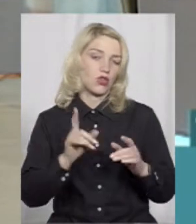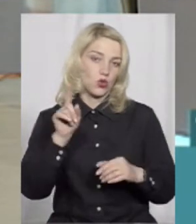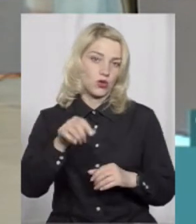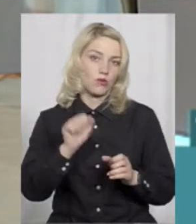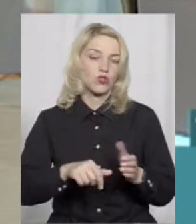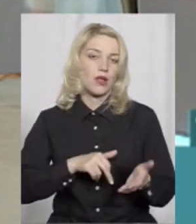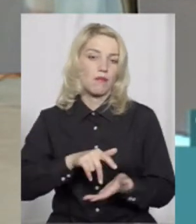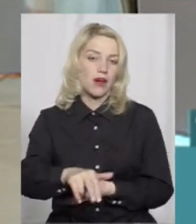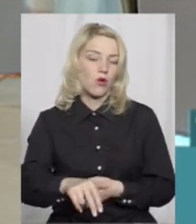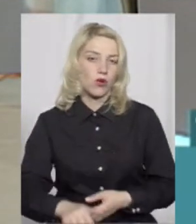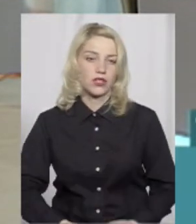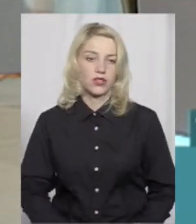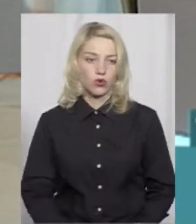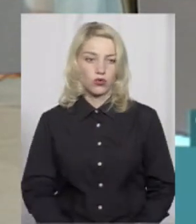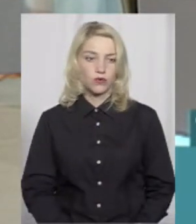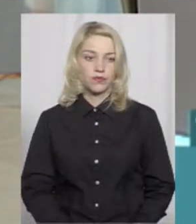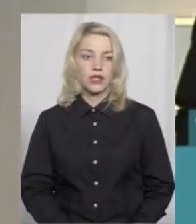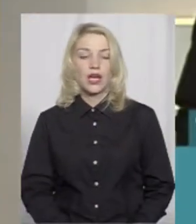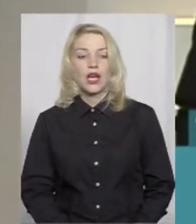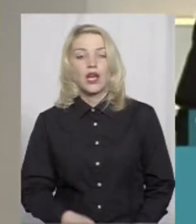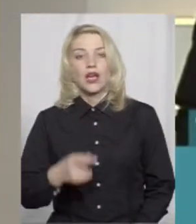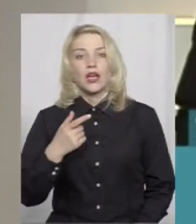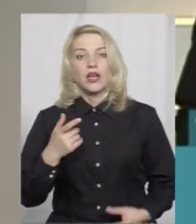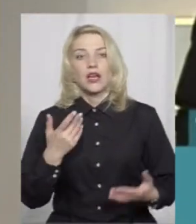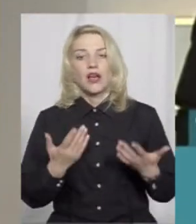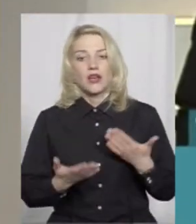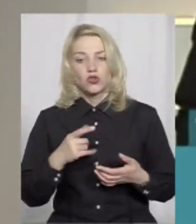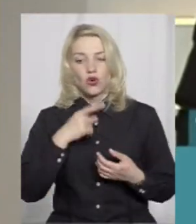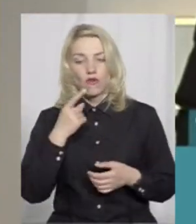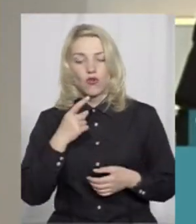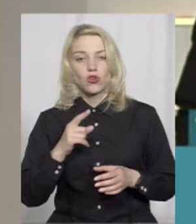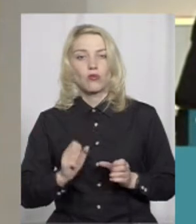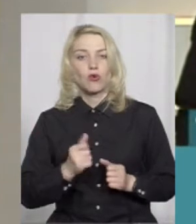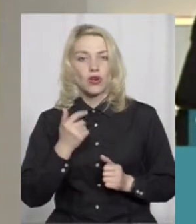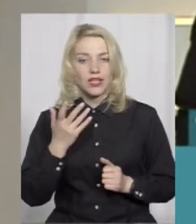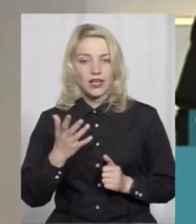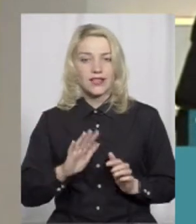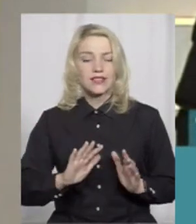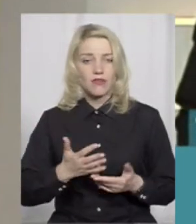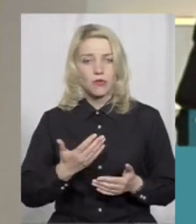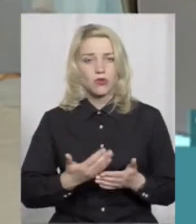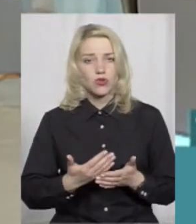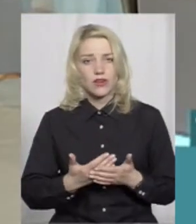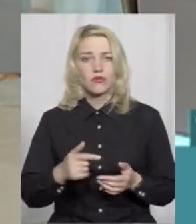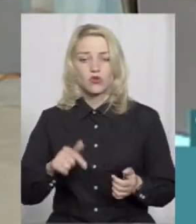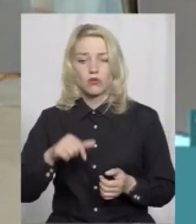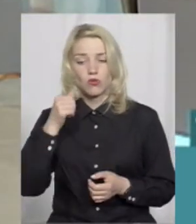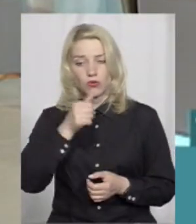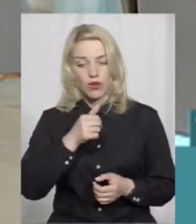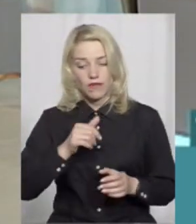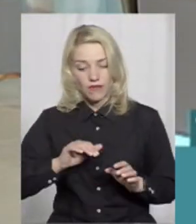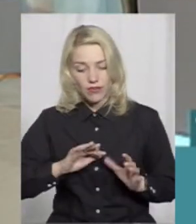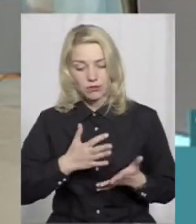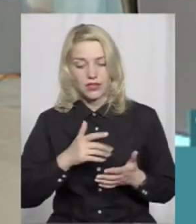дорогу. А якщо говорити про кількість цих випадків цього року, порівнювачи з минулим роком, коли